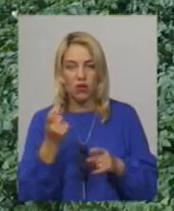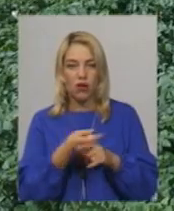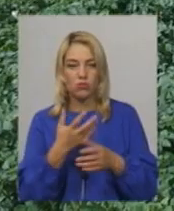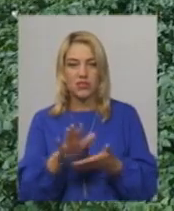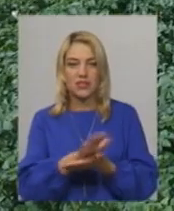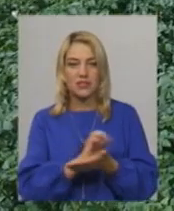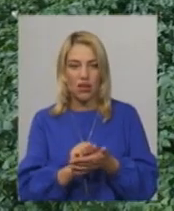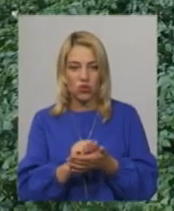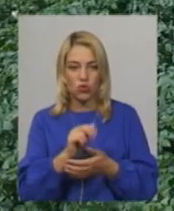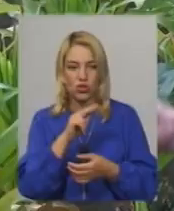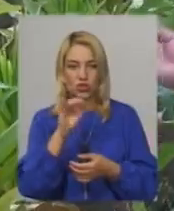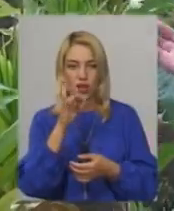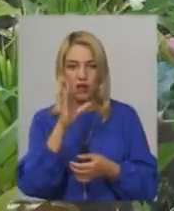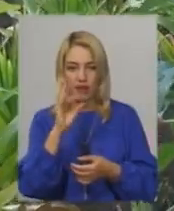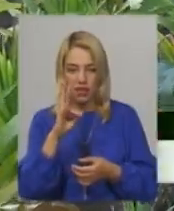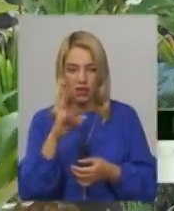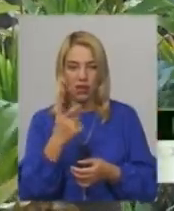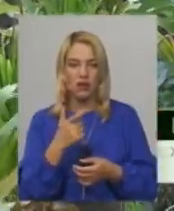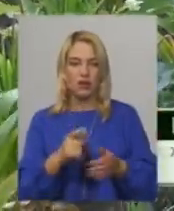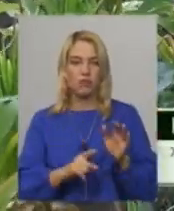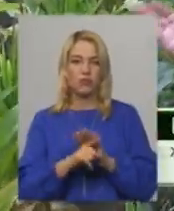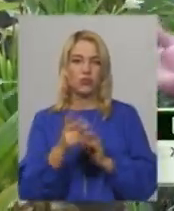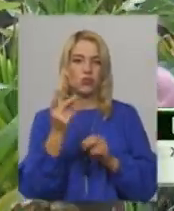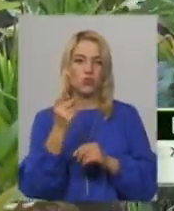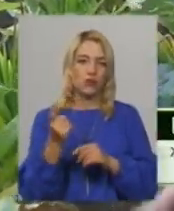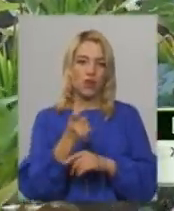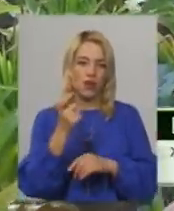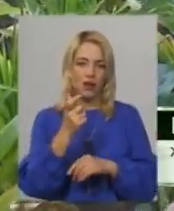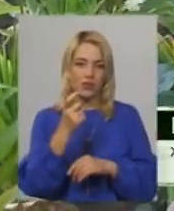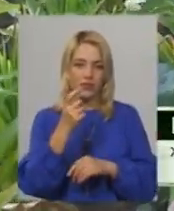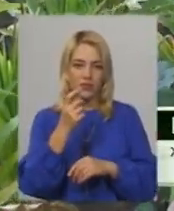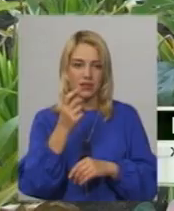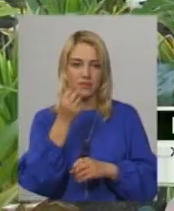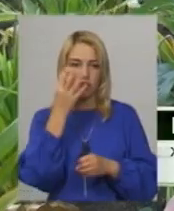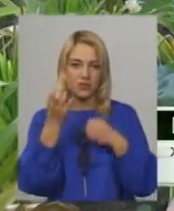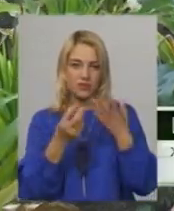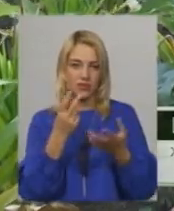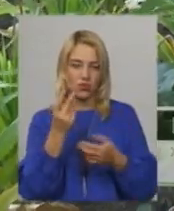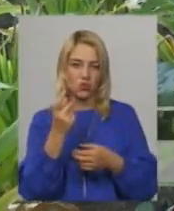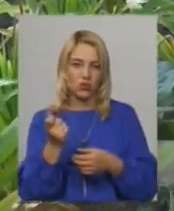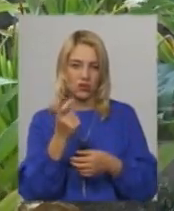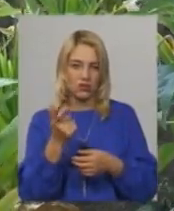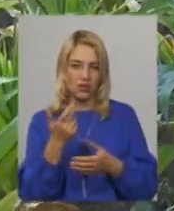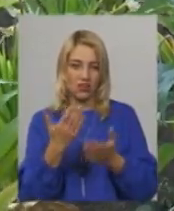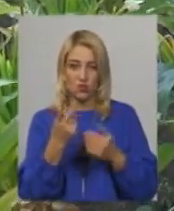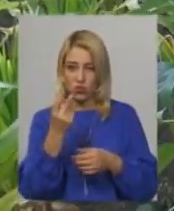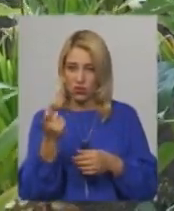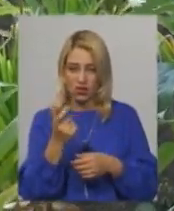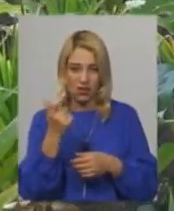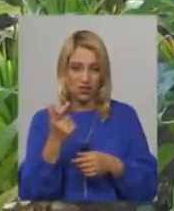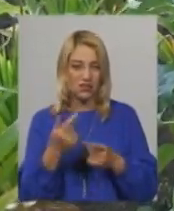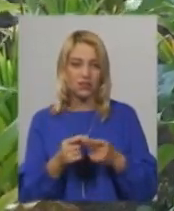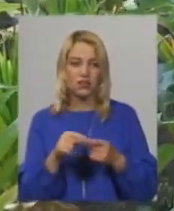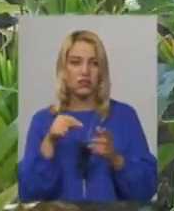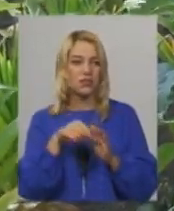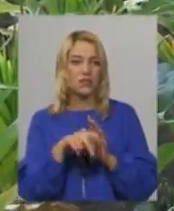червні, а тепер цвіте. Картопля почала зеленіти другий раз, іде не де вже її цвіт. Якщо вона другий раз прийшов процес вегітації,